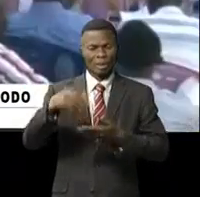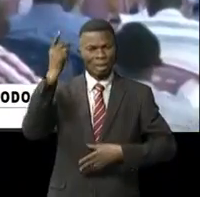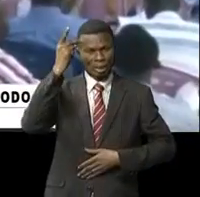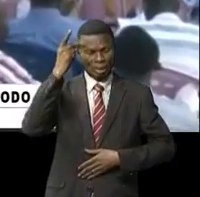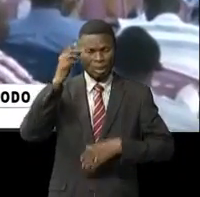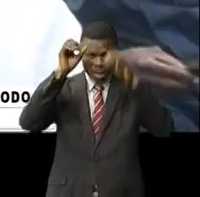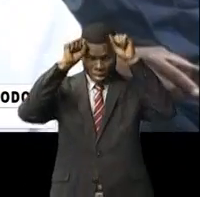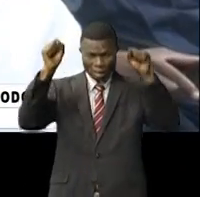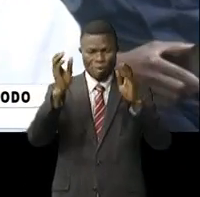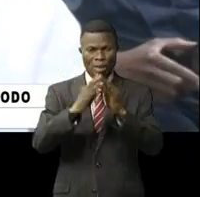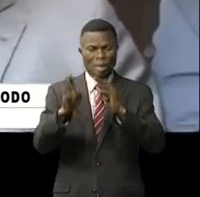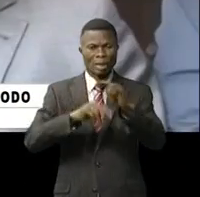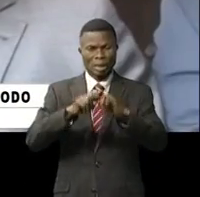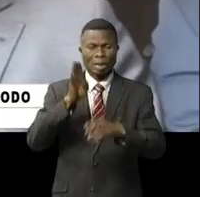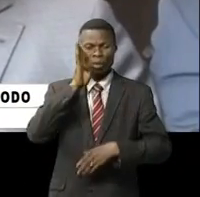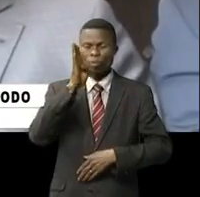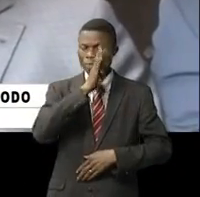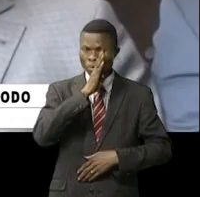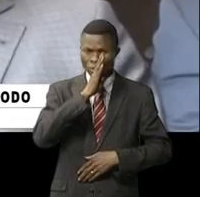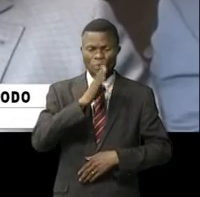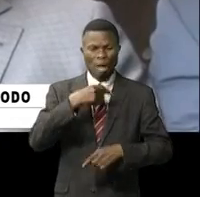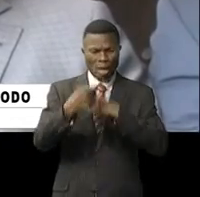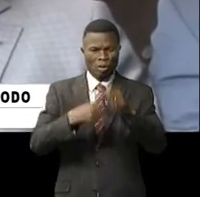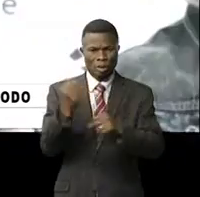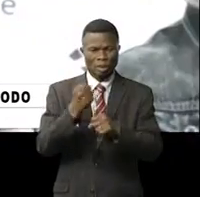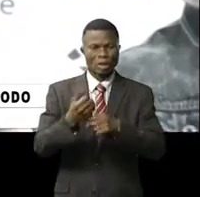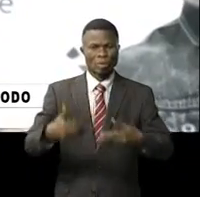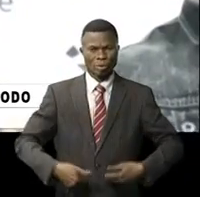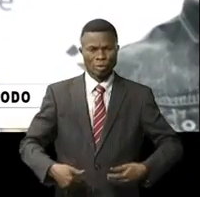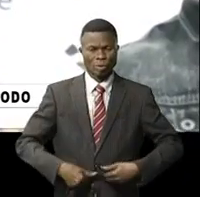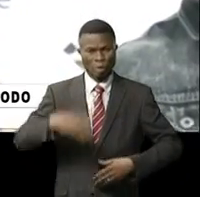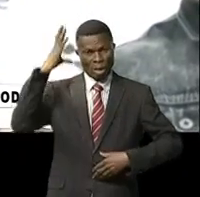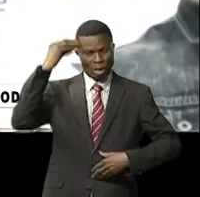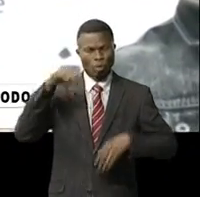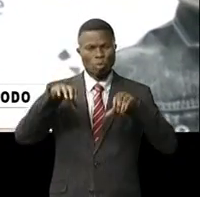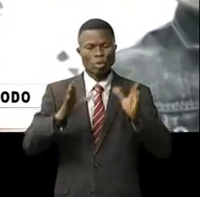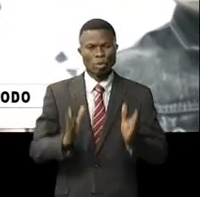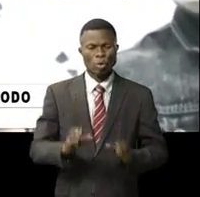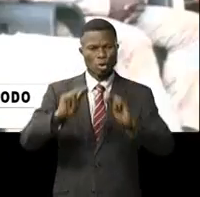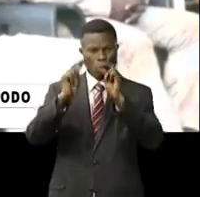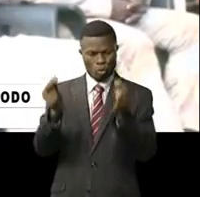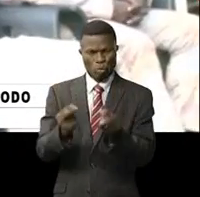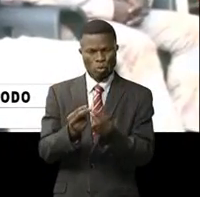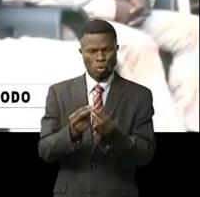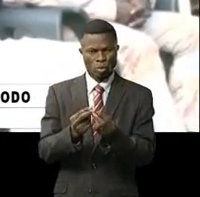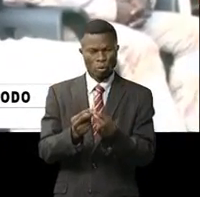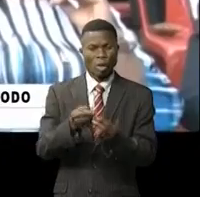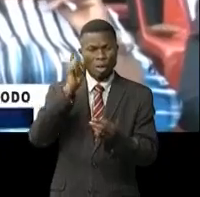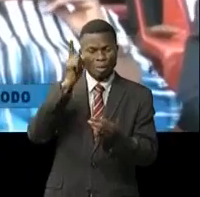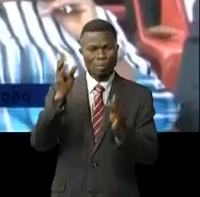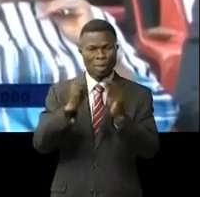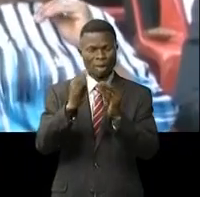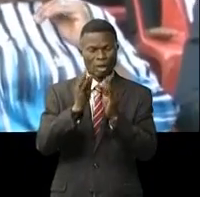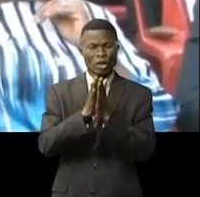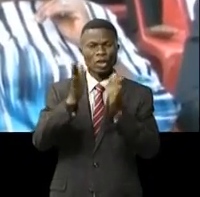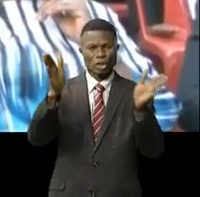le président de l'Assemblée nationale a lancé les activités de la jeunesse de l'espoir Congo. La structure a tenu sa première assemblée